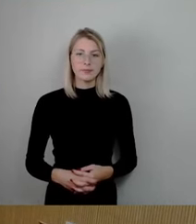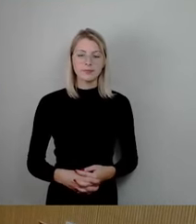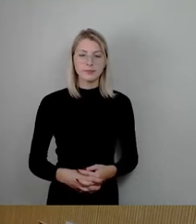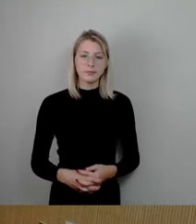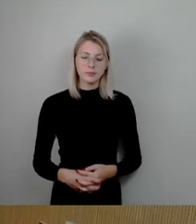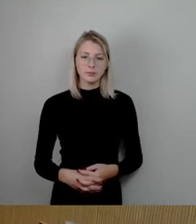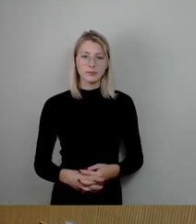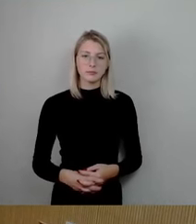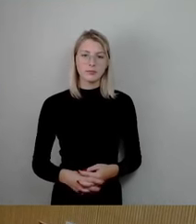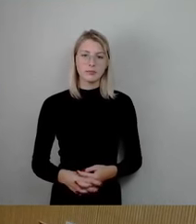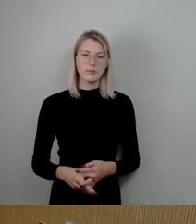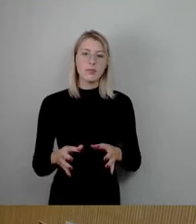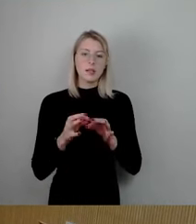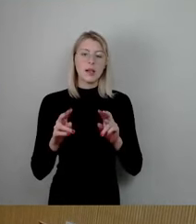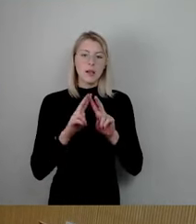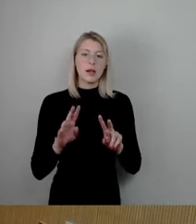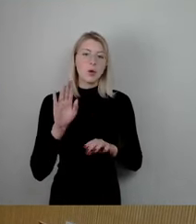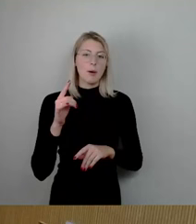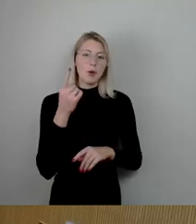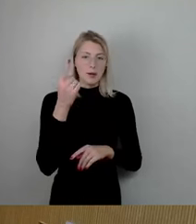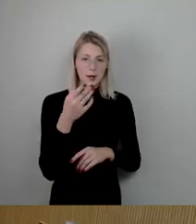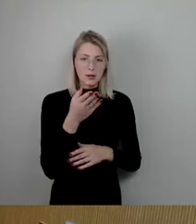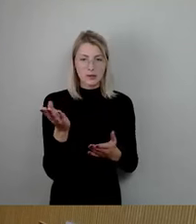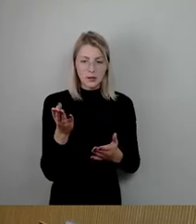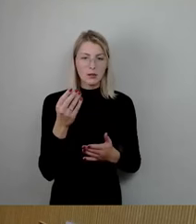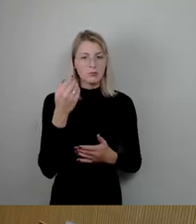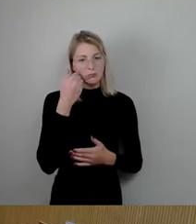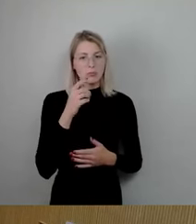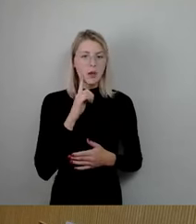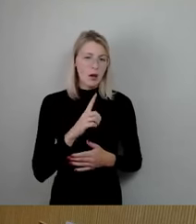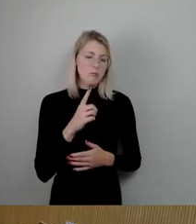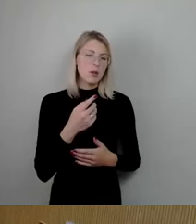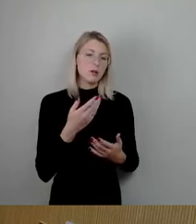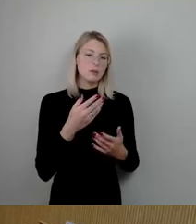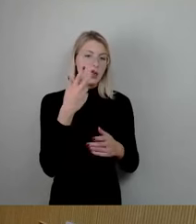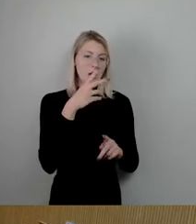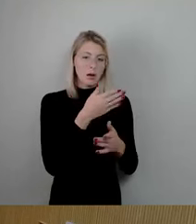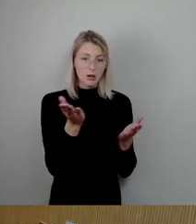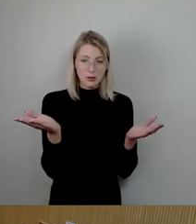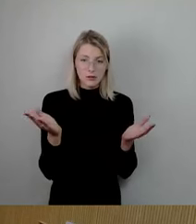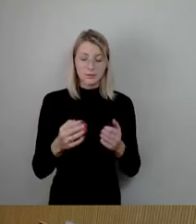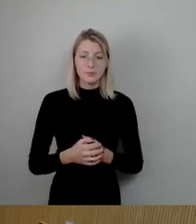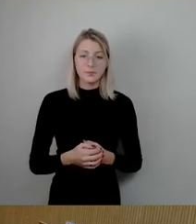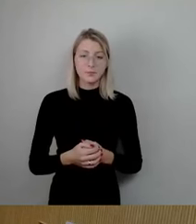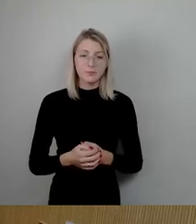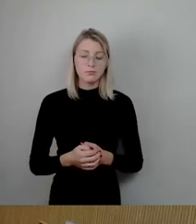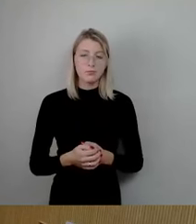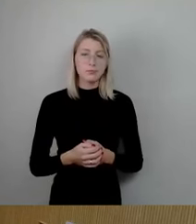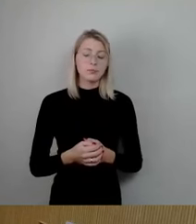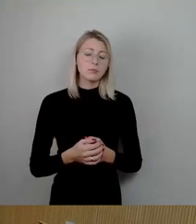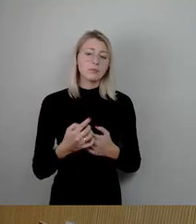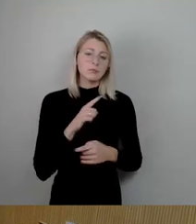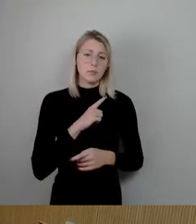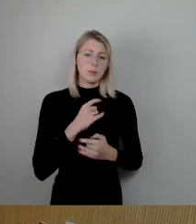Sehr geehrter Herr Oberbürgermeister, sehr geehrte Damen und Herren. Ich hatte eigentlich jetzt keine Rede vorbereitet.